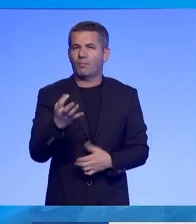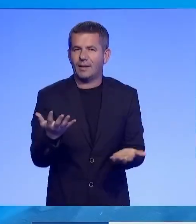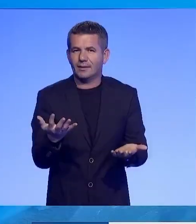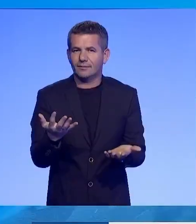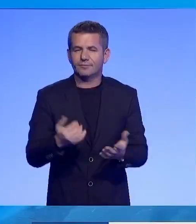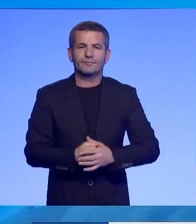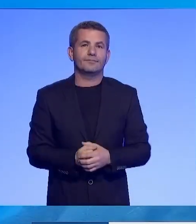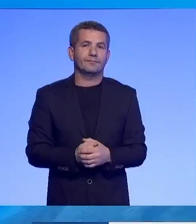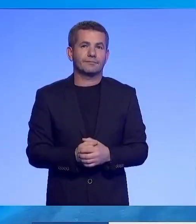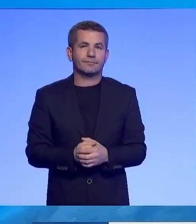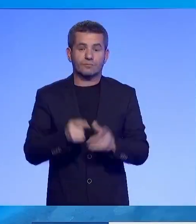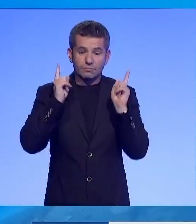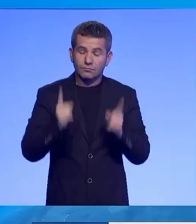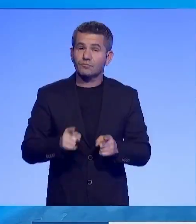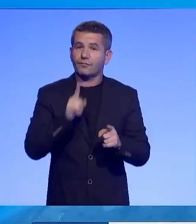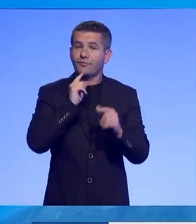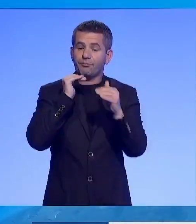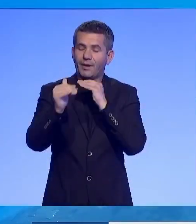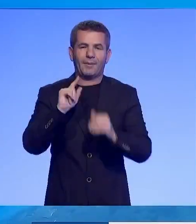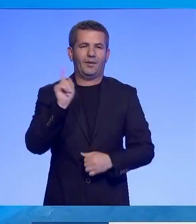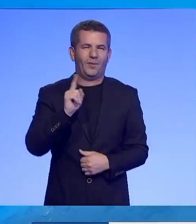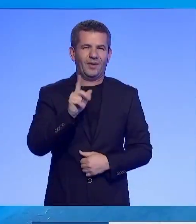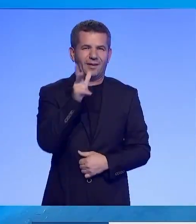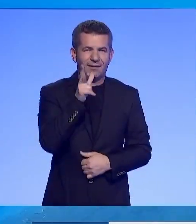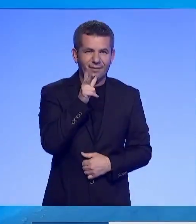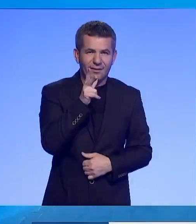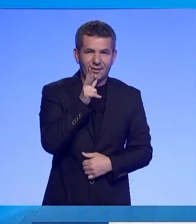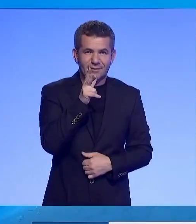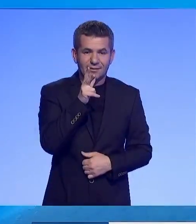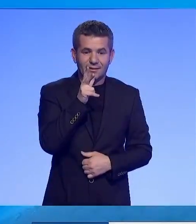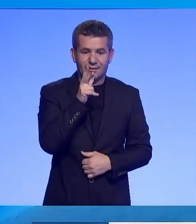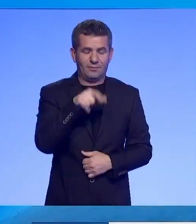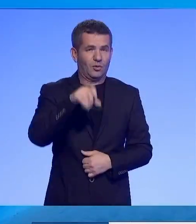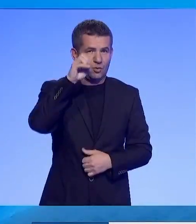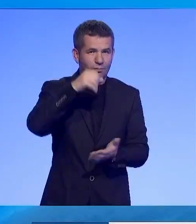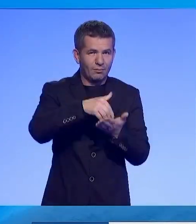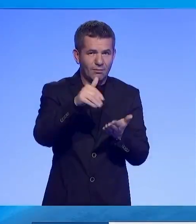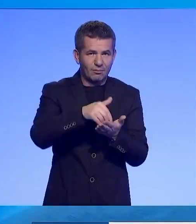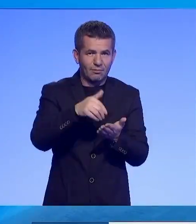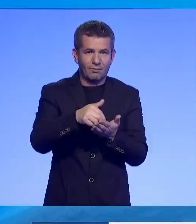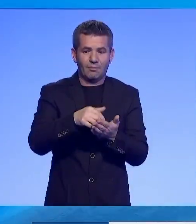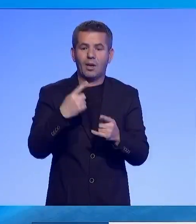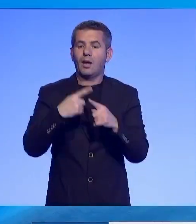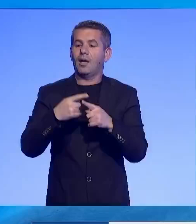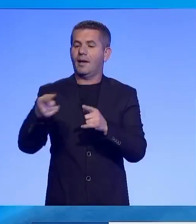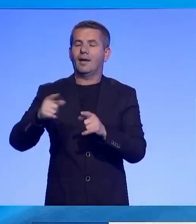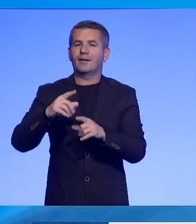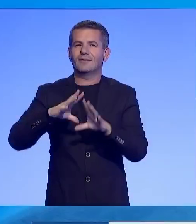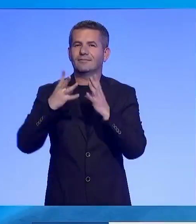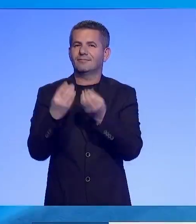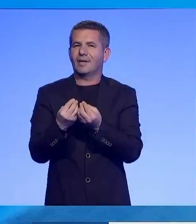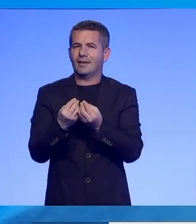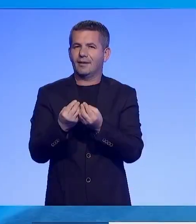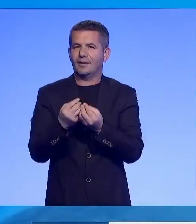mësë dëshmërësht, duhet me qenë e bravart kërkesa ose për, se me thonë, energi në raport me prodhimin. Mund